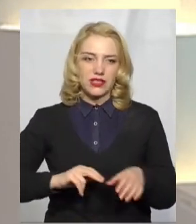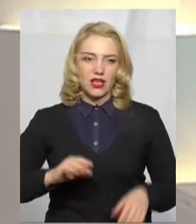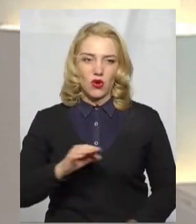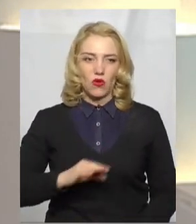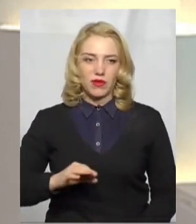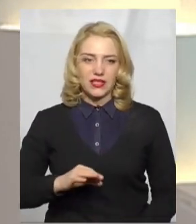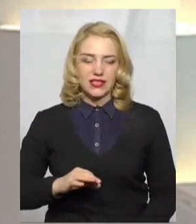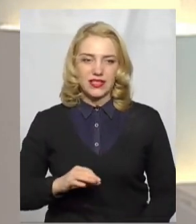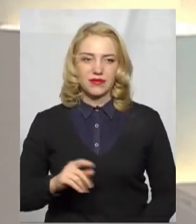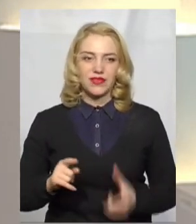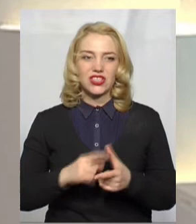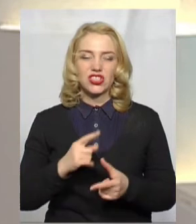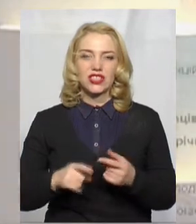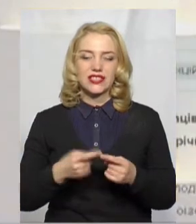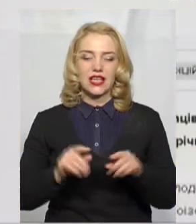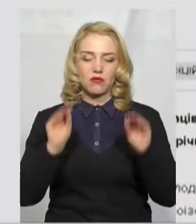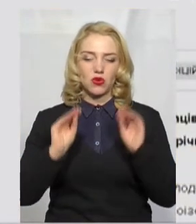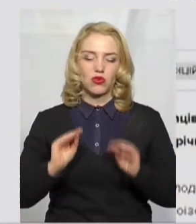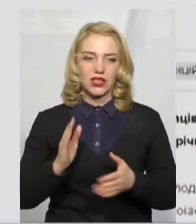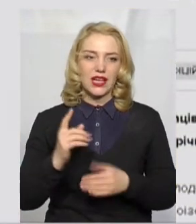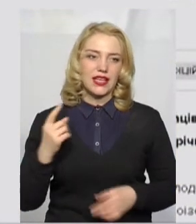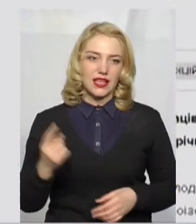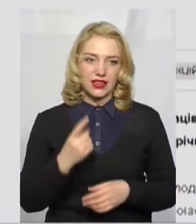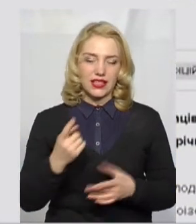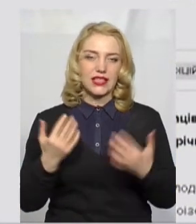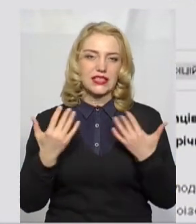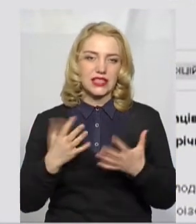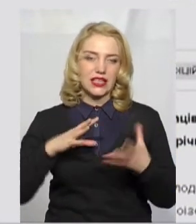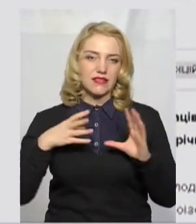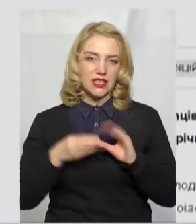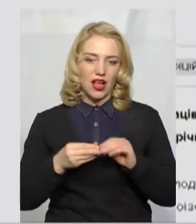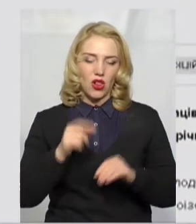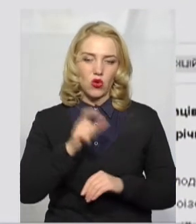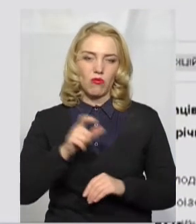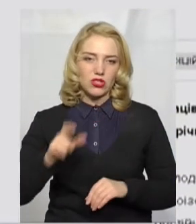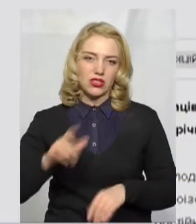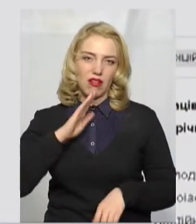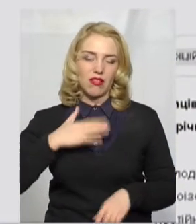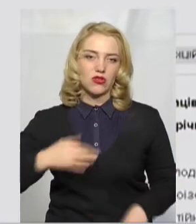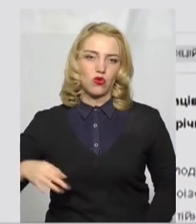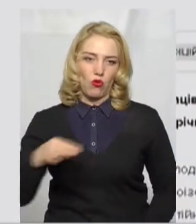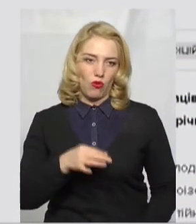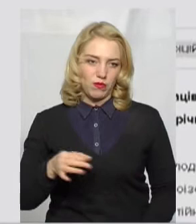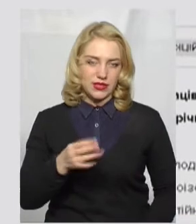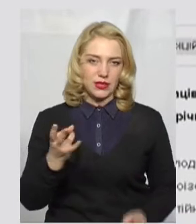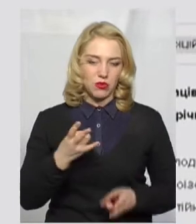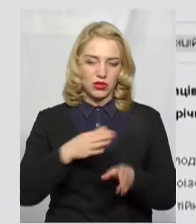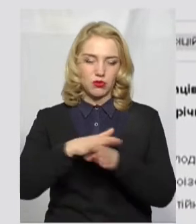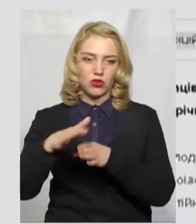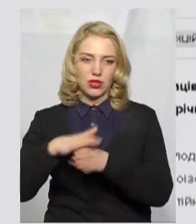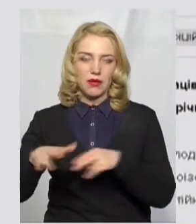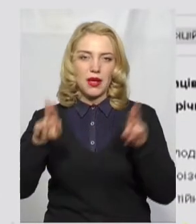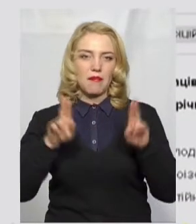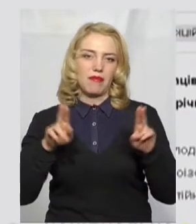Чи цей протокол єдиний? Скільки загалом жителів області мають дотримуватись